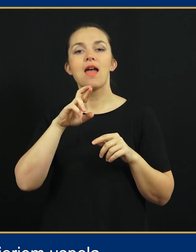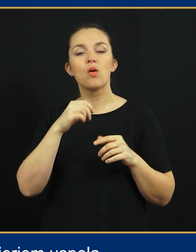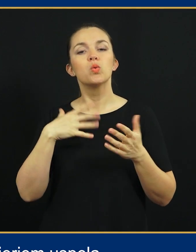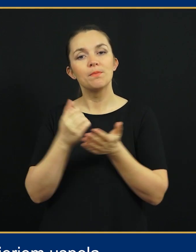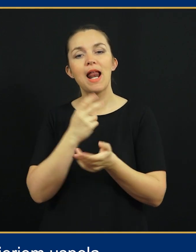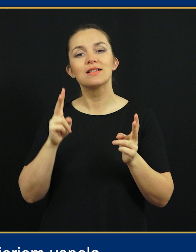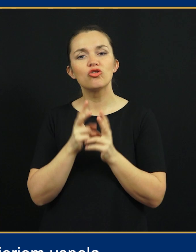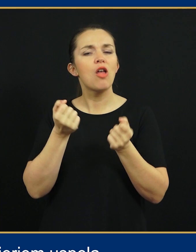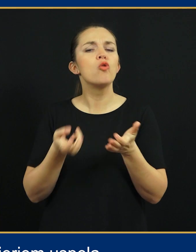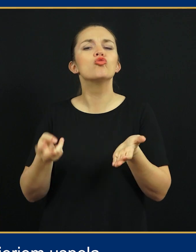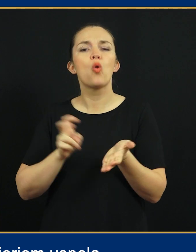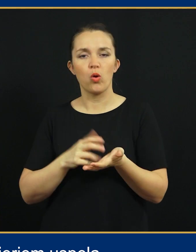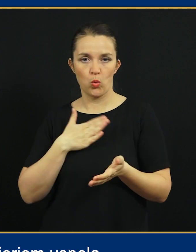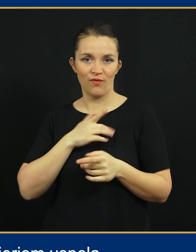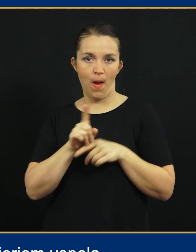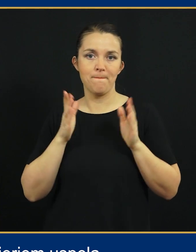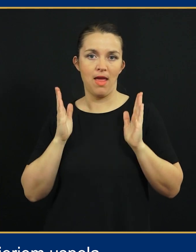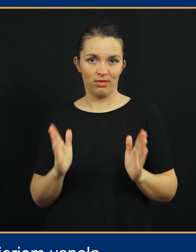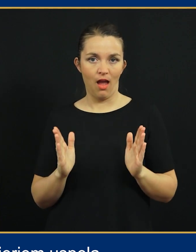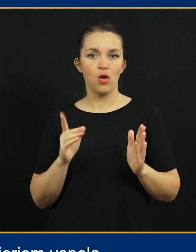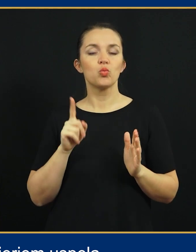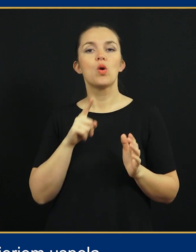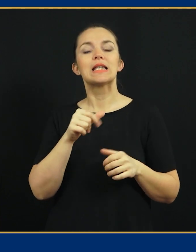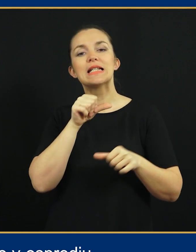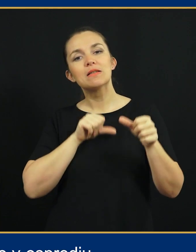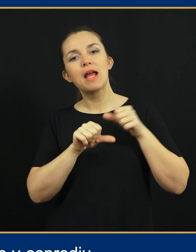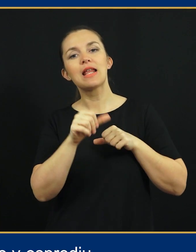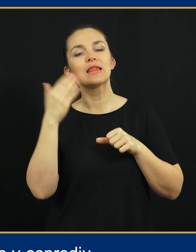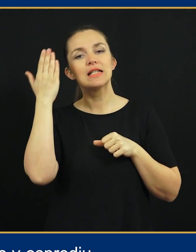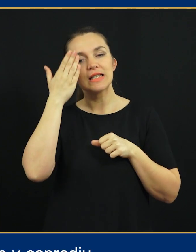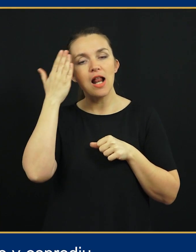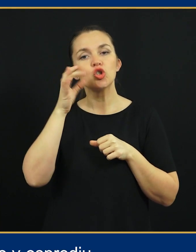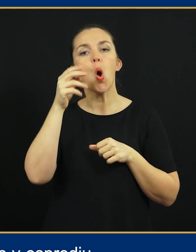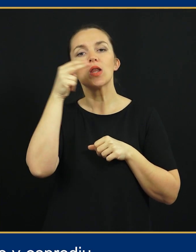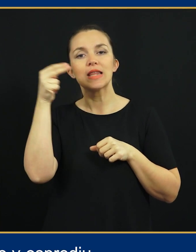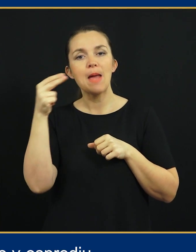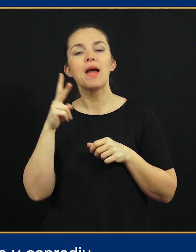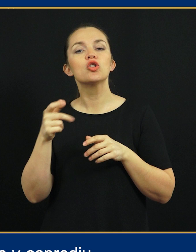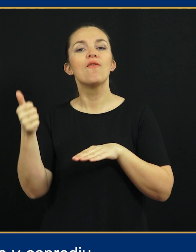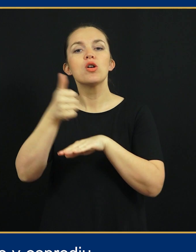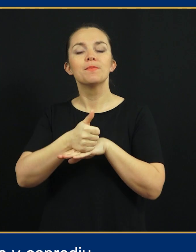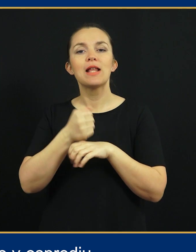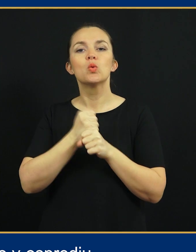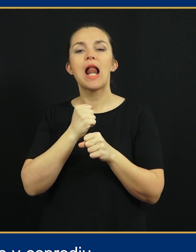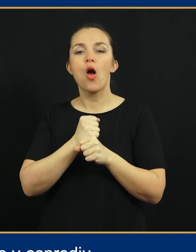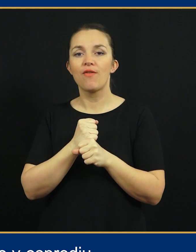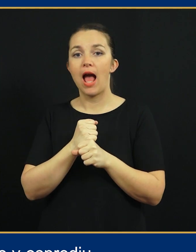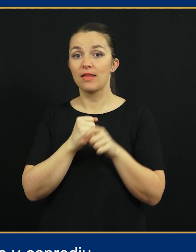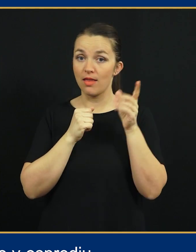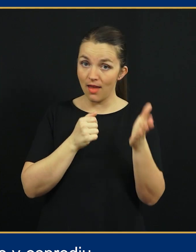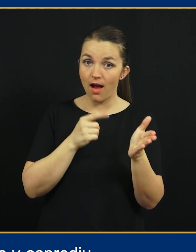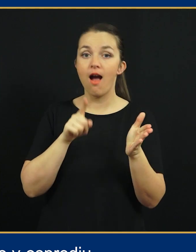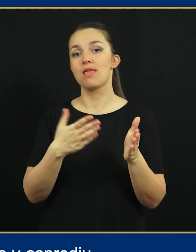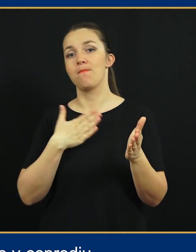Štajnmajerjem uspela srečeti tako zgodaj v svojem mandatu in izmenjati stališča o temah, ki so v ospredju delovanja